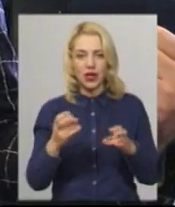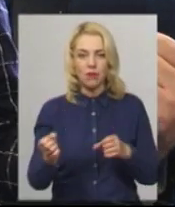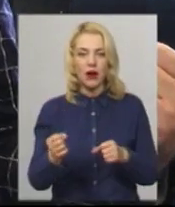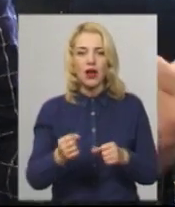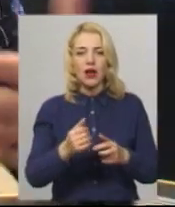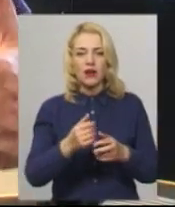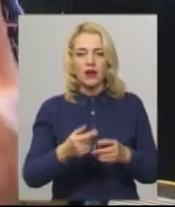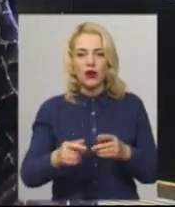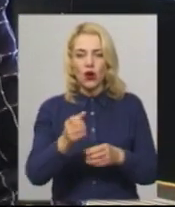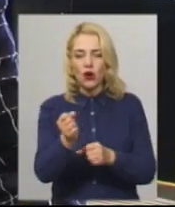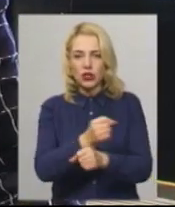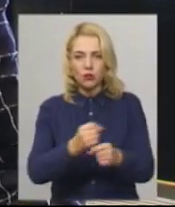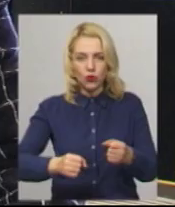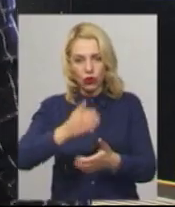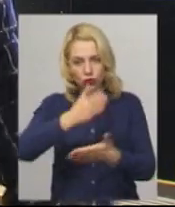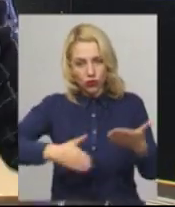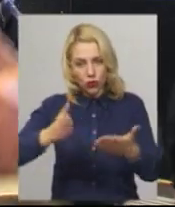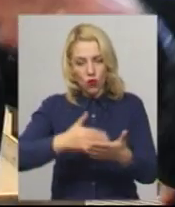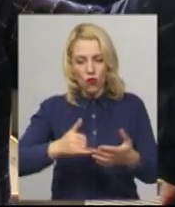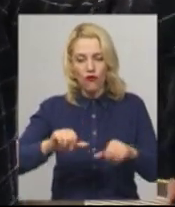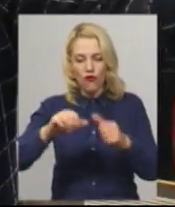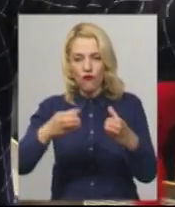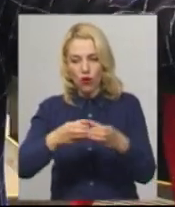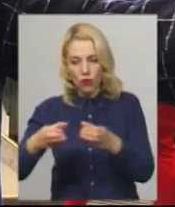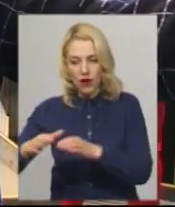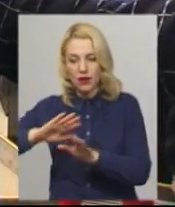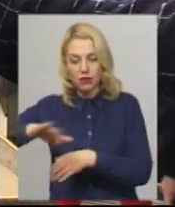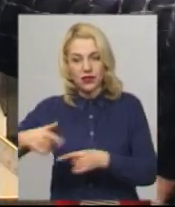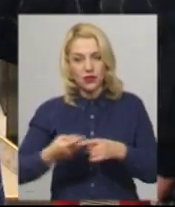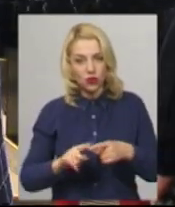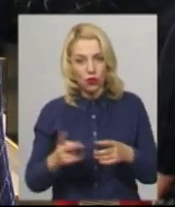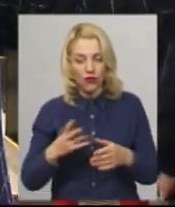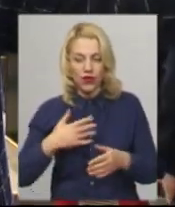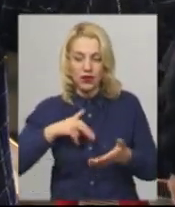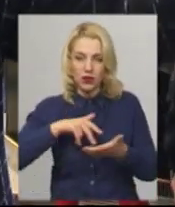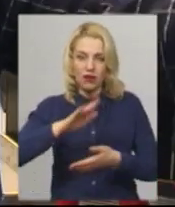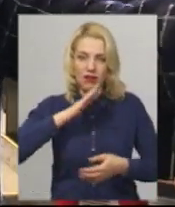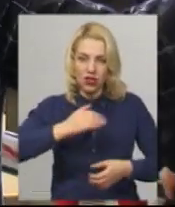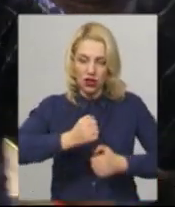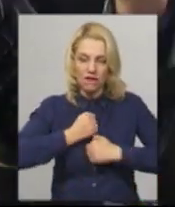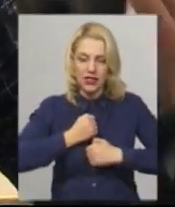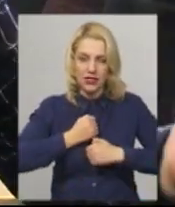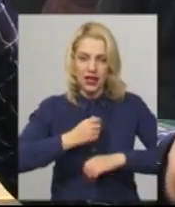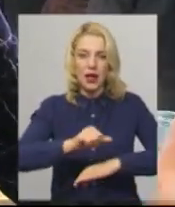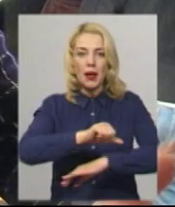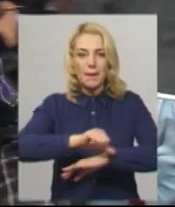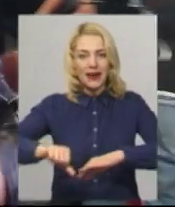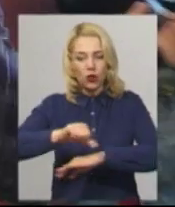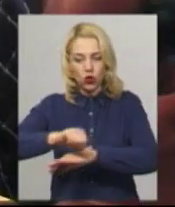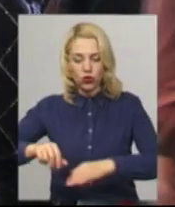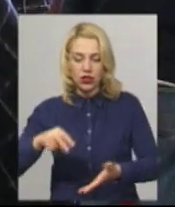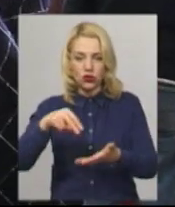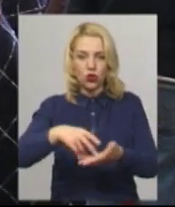формування. Після цього йдуть наші прикордонники, військовики і стають на кордоні з Росією.